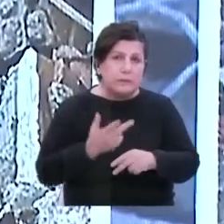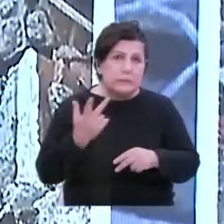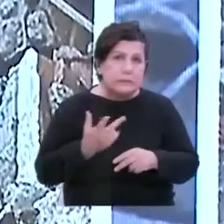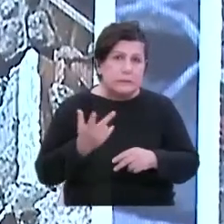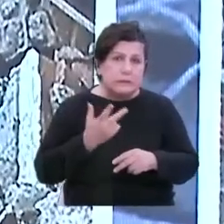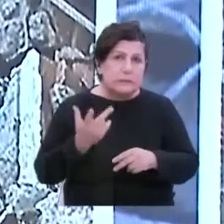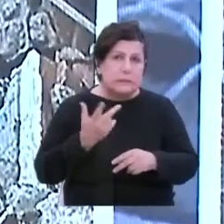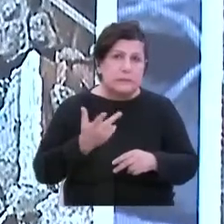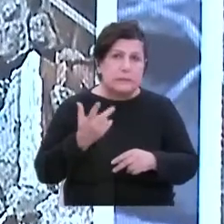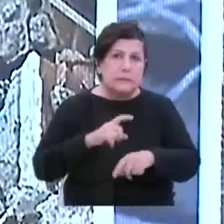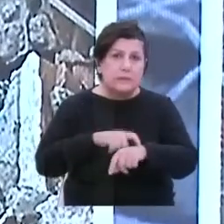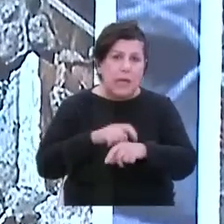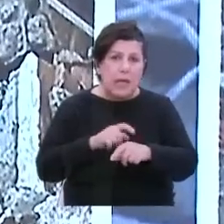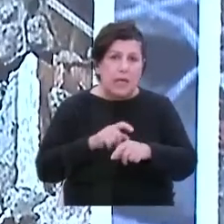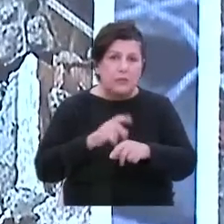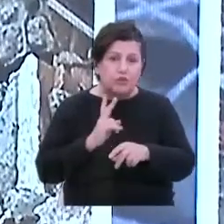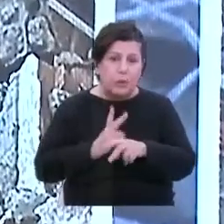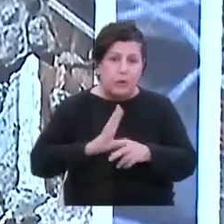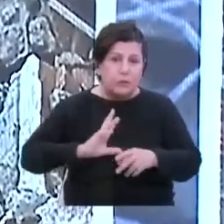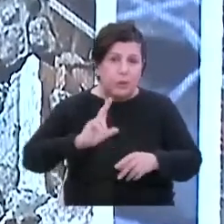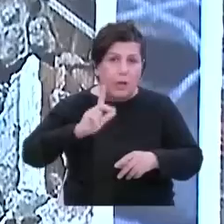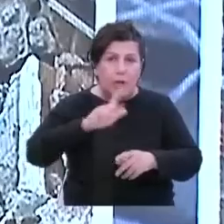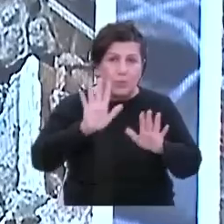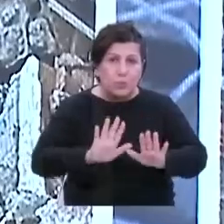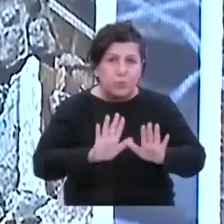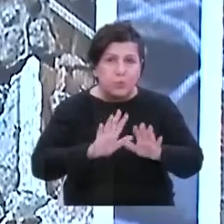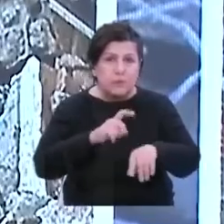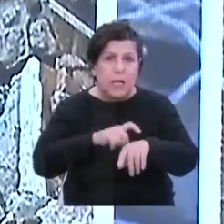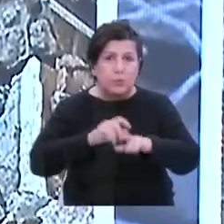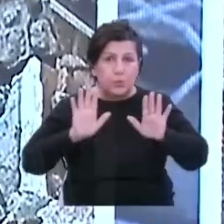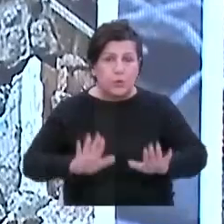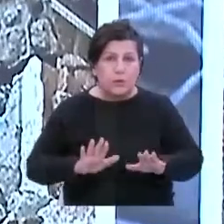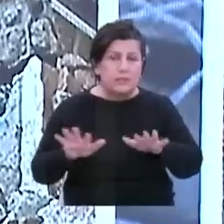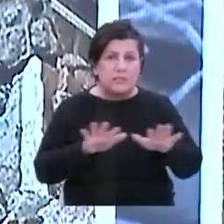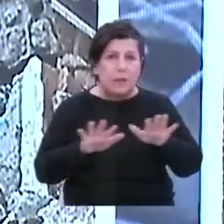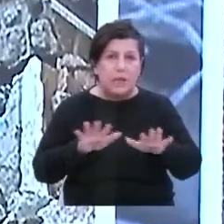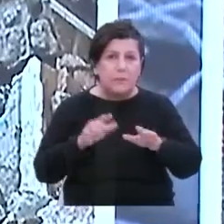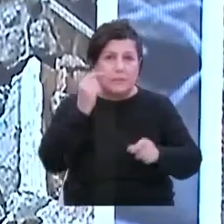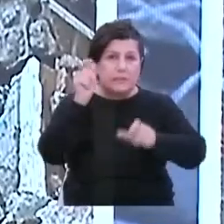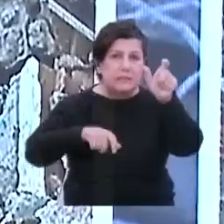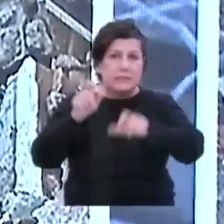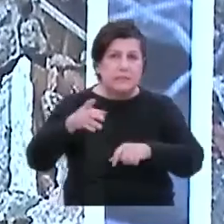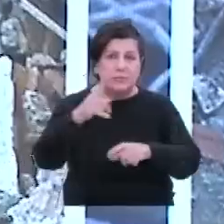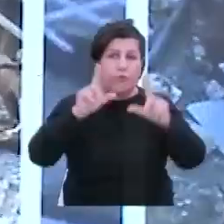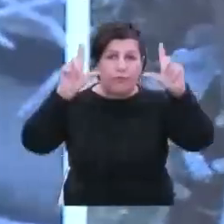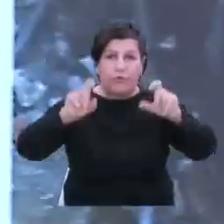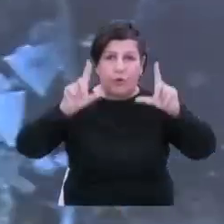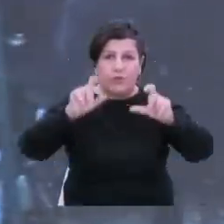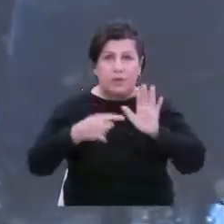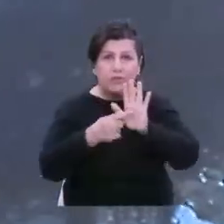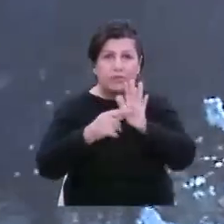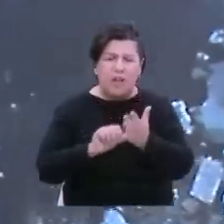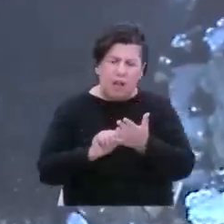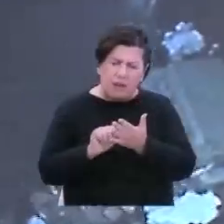saatle yarışılıyor, zaman her şey için. Şimdi duran o saatte, deprem izlenenler için bu fotoğraf her şeyi